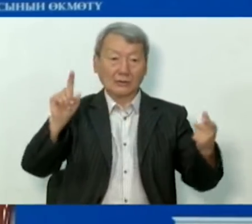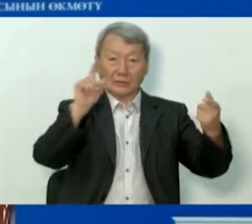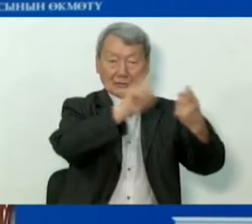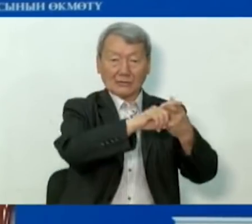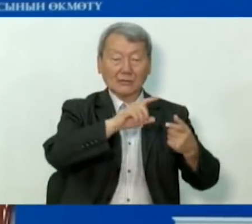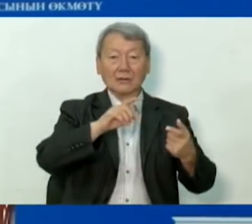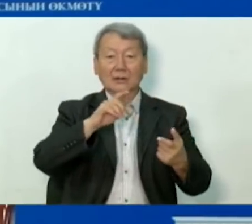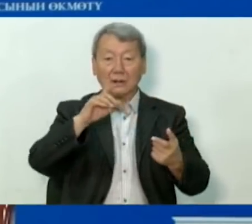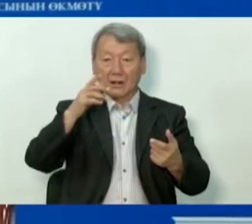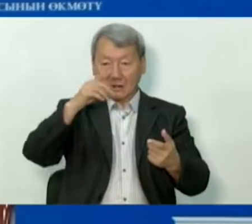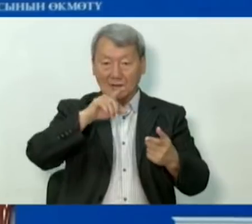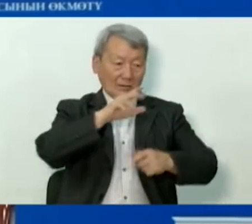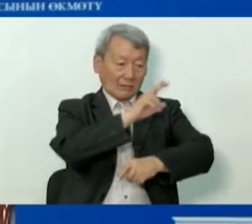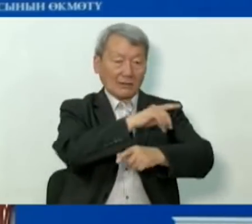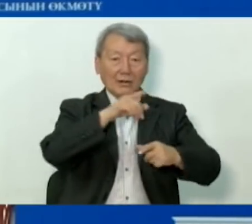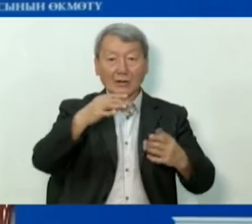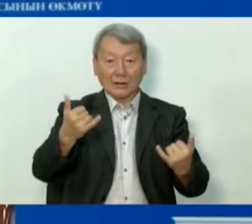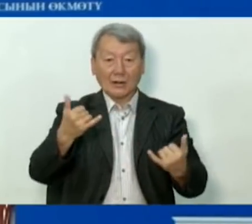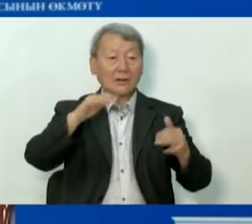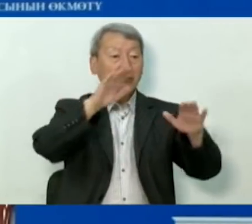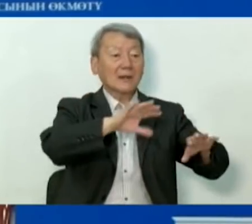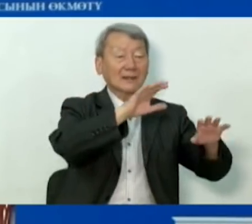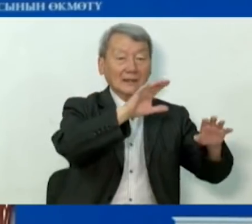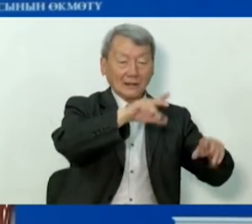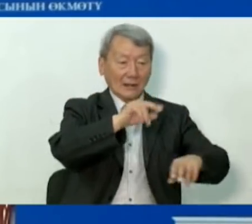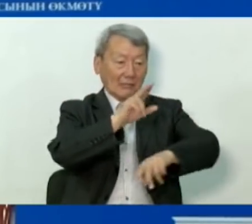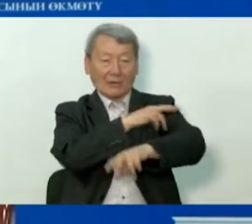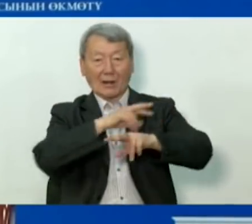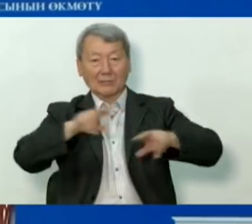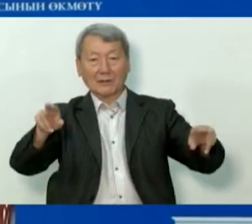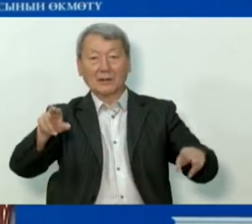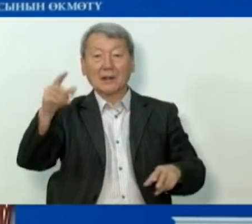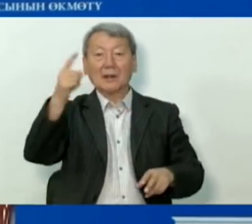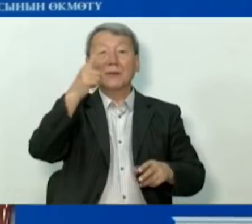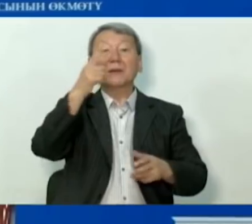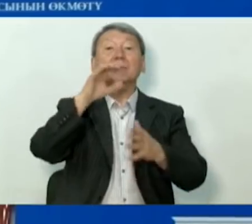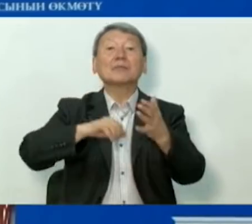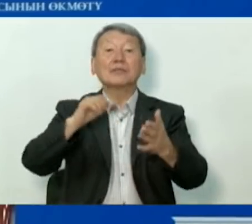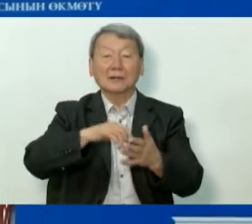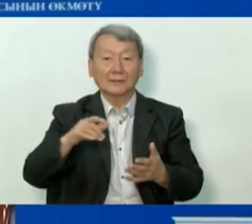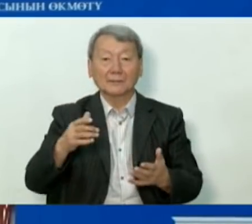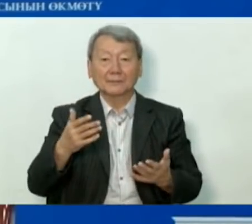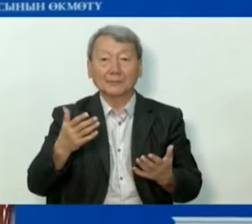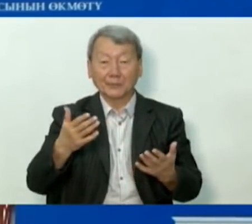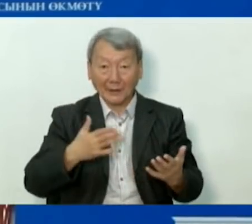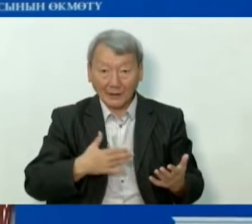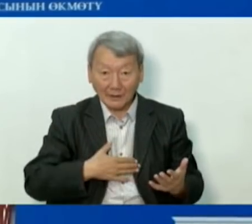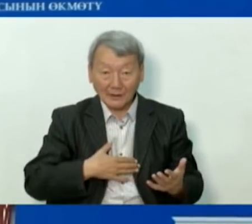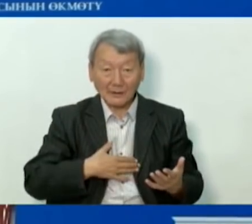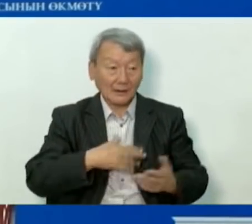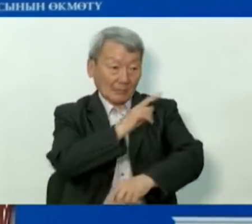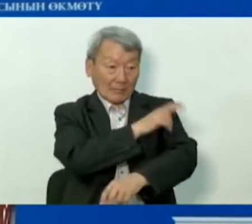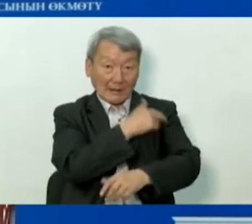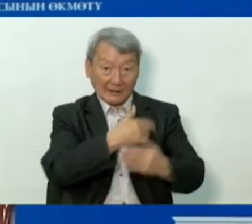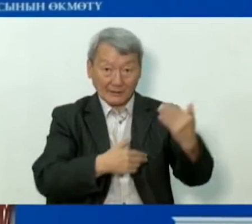врачами, значит, пациентами, и как в ОЧГ, так и в больницах. Первая причина, это знаете, что у нас Айкаса